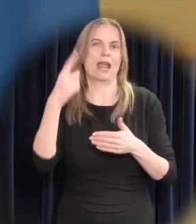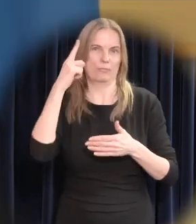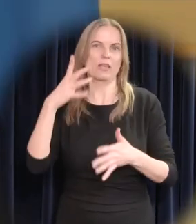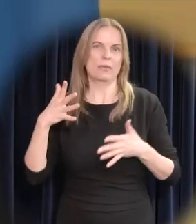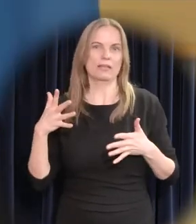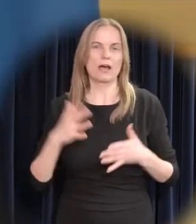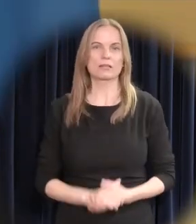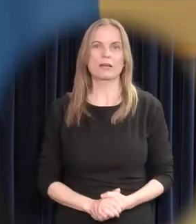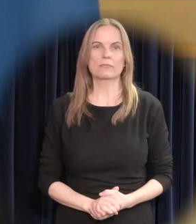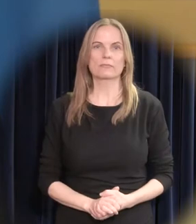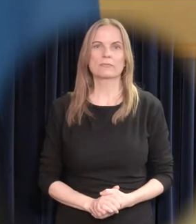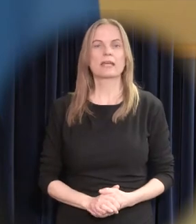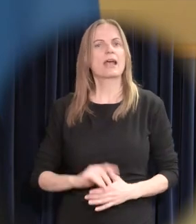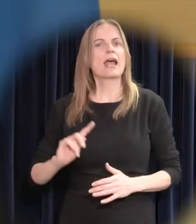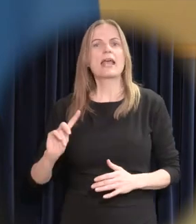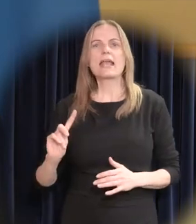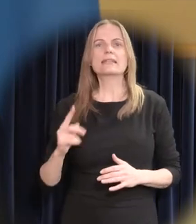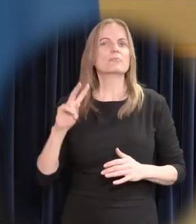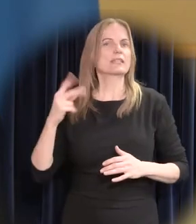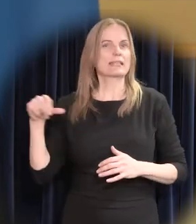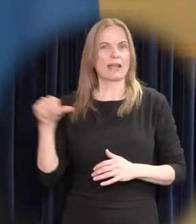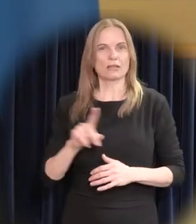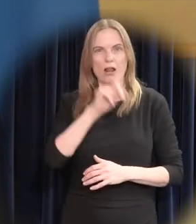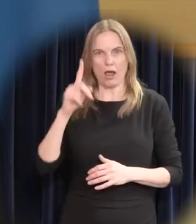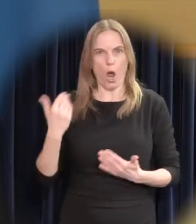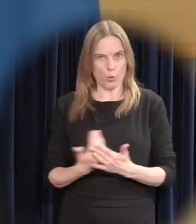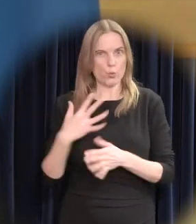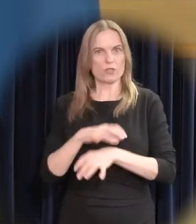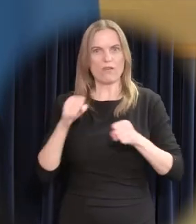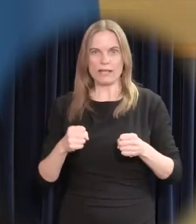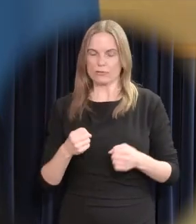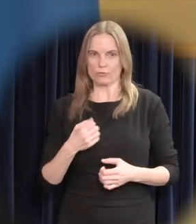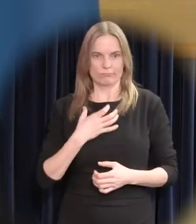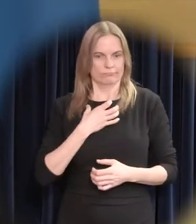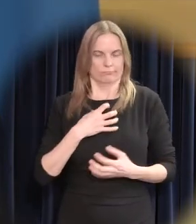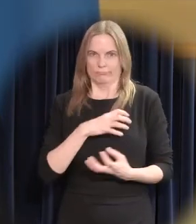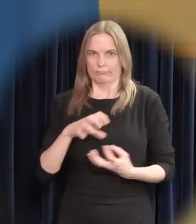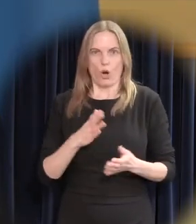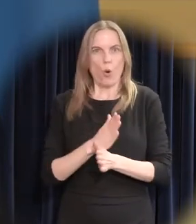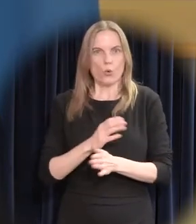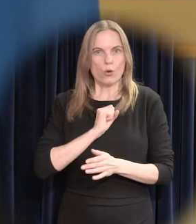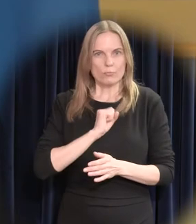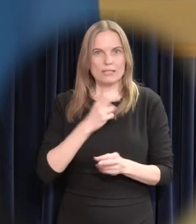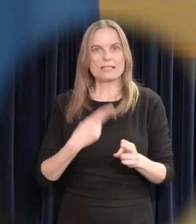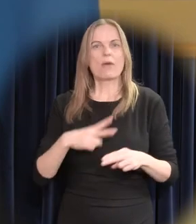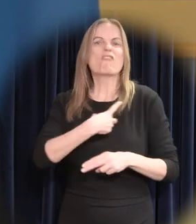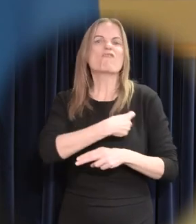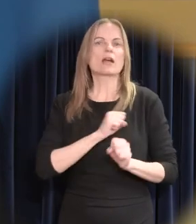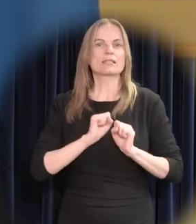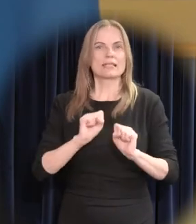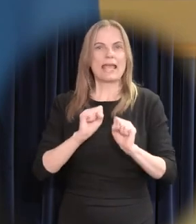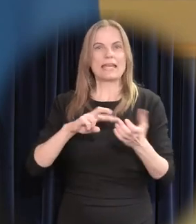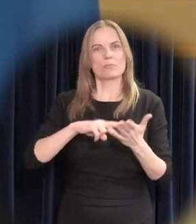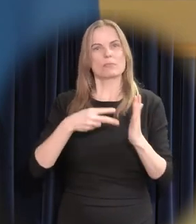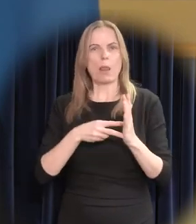seadis uue valitsuse esimestel nädalatel keerulisse olukorda, oli vaktsineerimisplani puudulikus. Nagu te ilmselt näete, ei